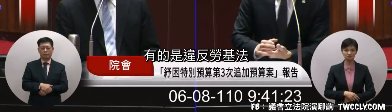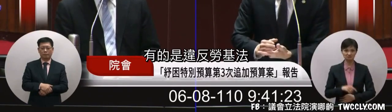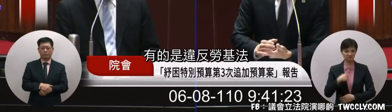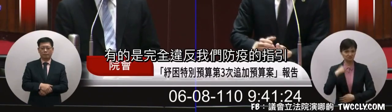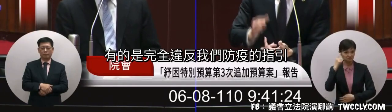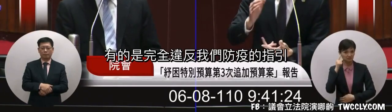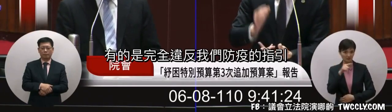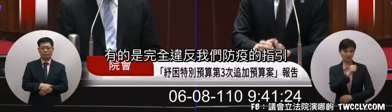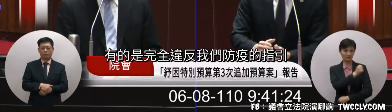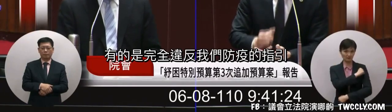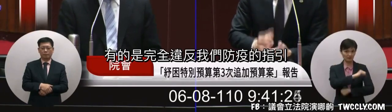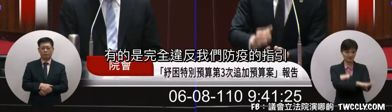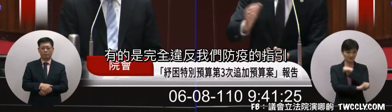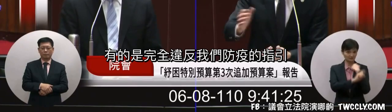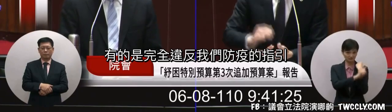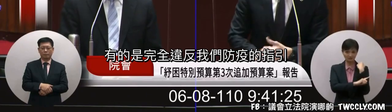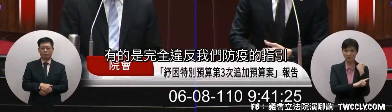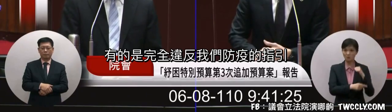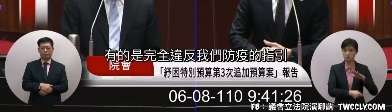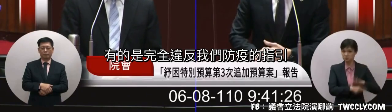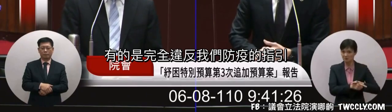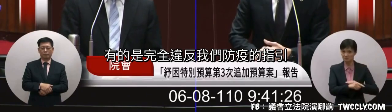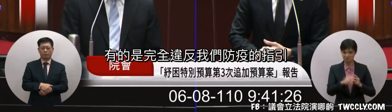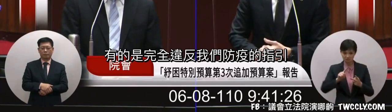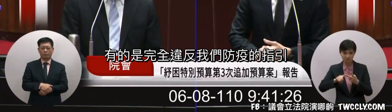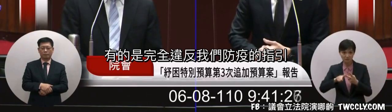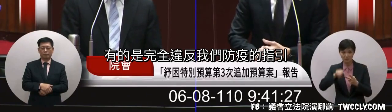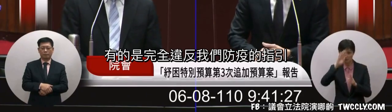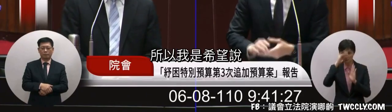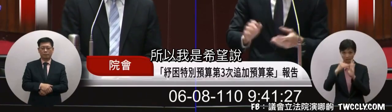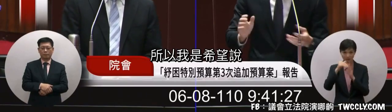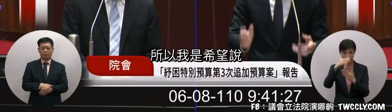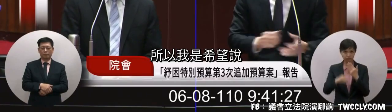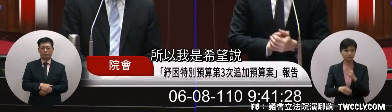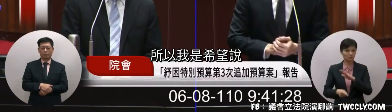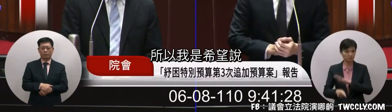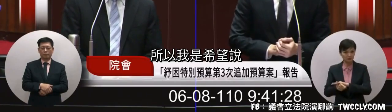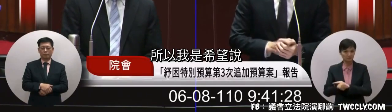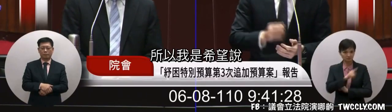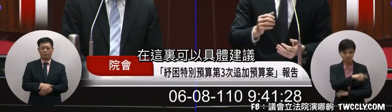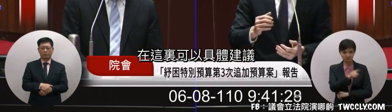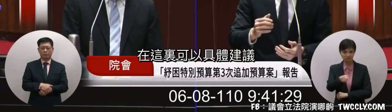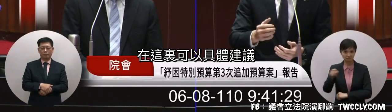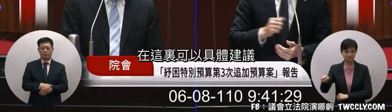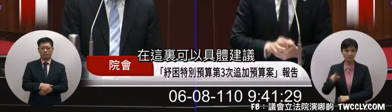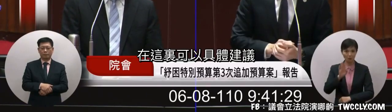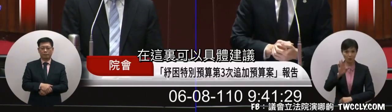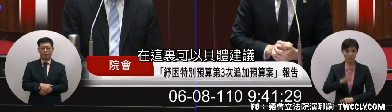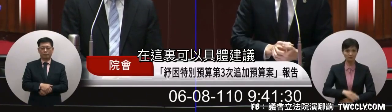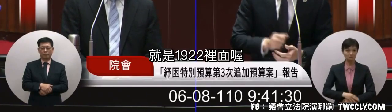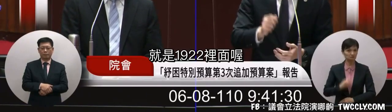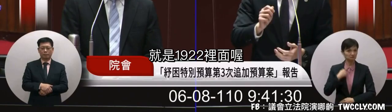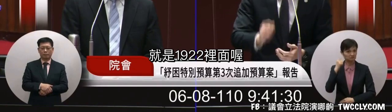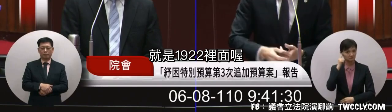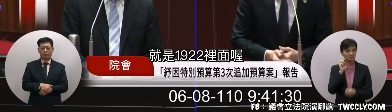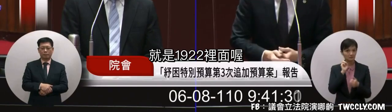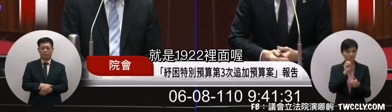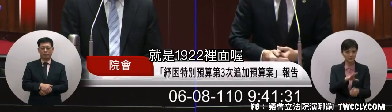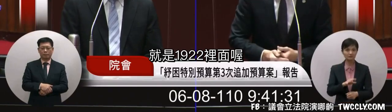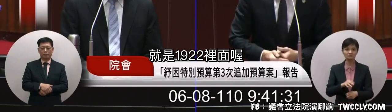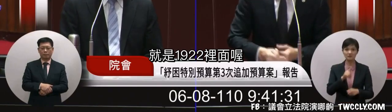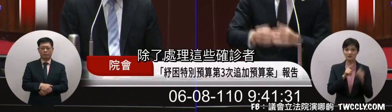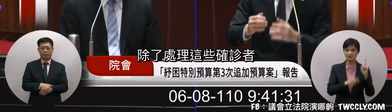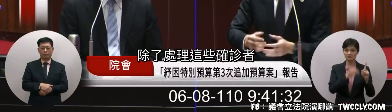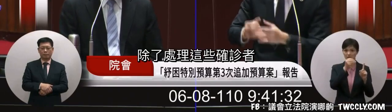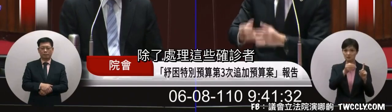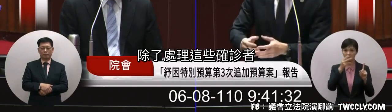路基法有的是完全違反我們的這個基因所以說我是希望說在這裡可以具體的建議就是1922